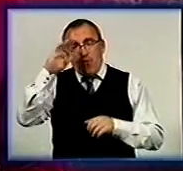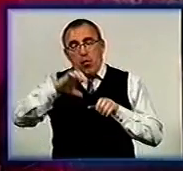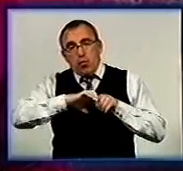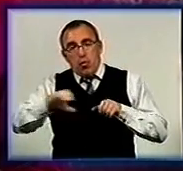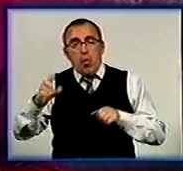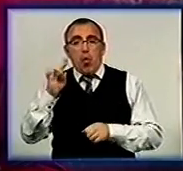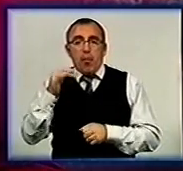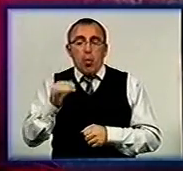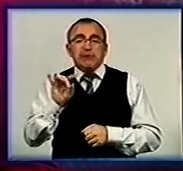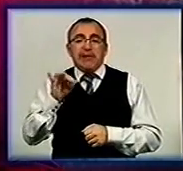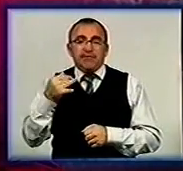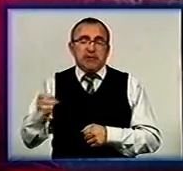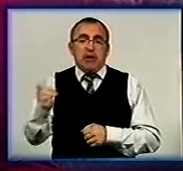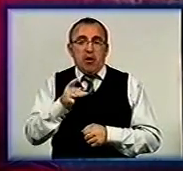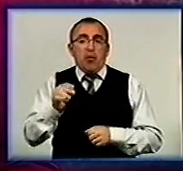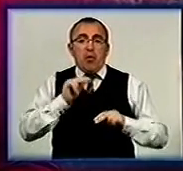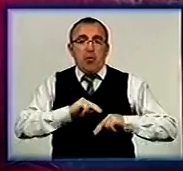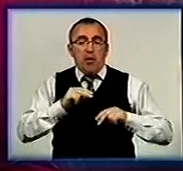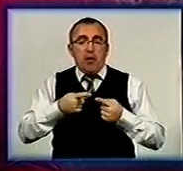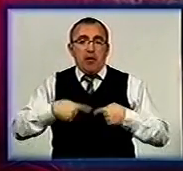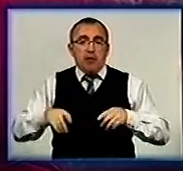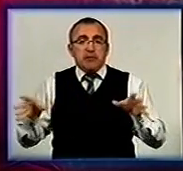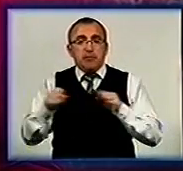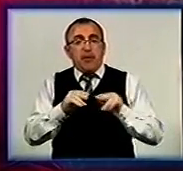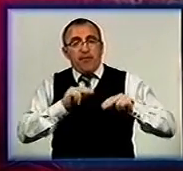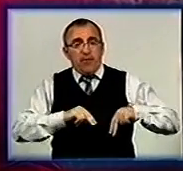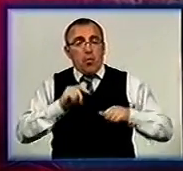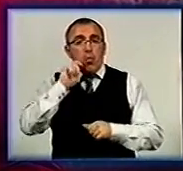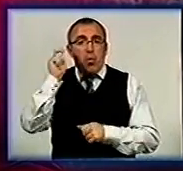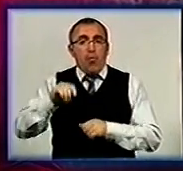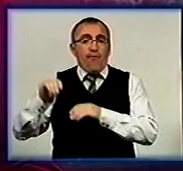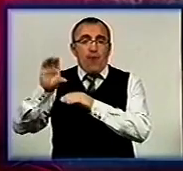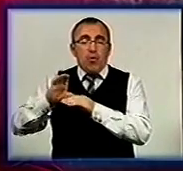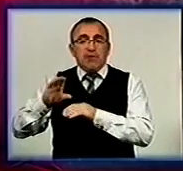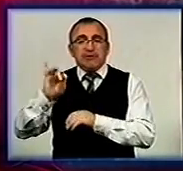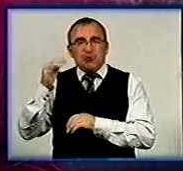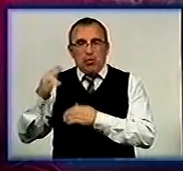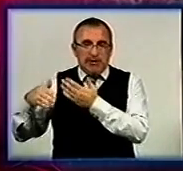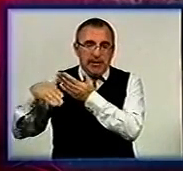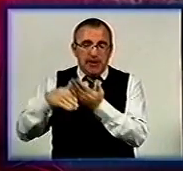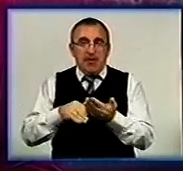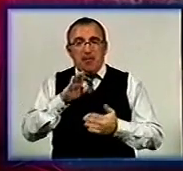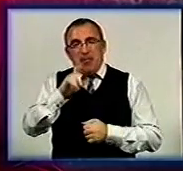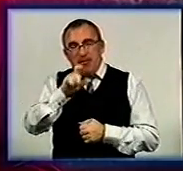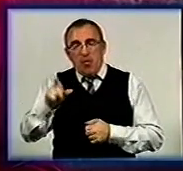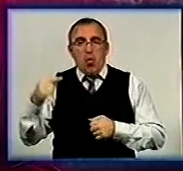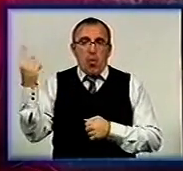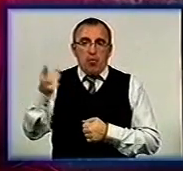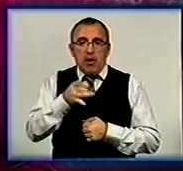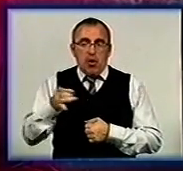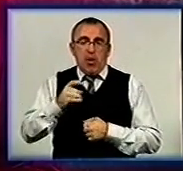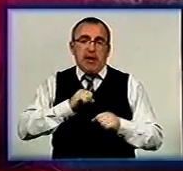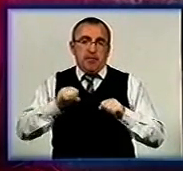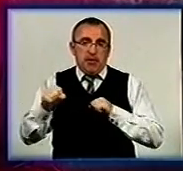Компанійському та Остинівському районах. Запрацювали у рамках співфінансування Українського фонду соціальних інвестицій, місцевих громад і обласної районної